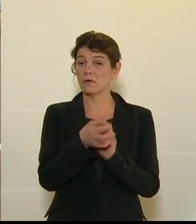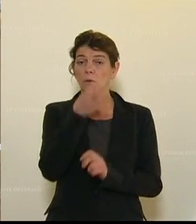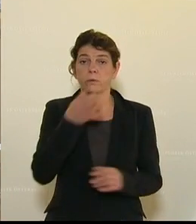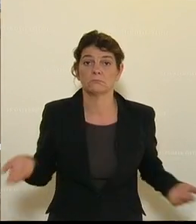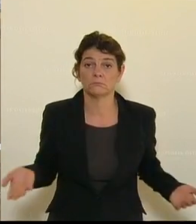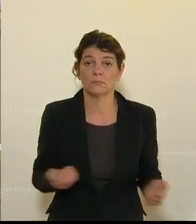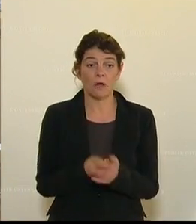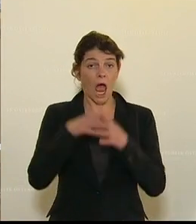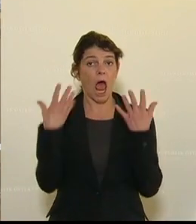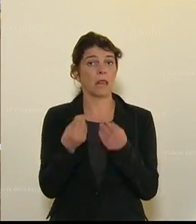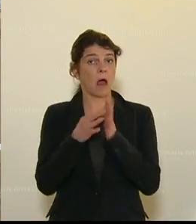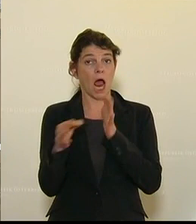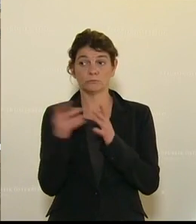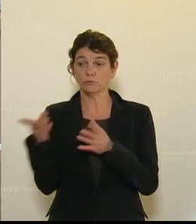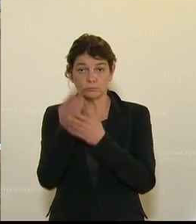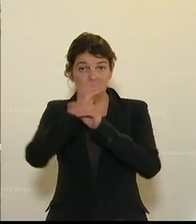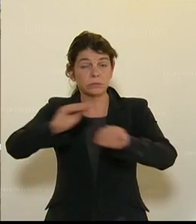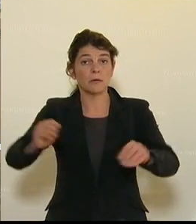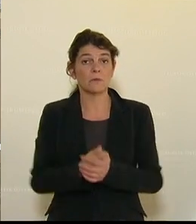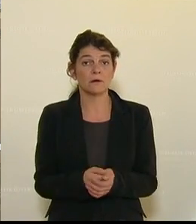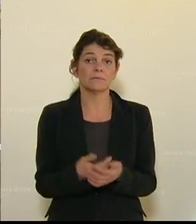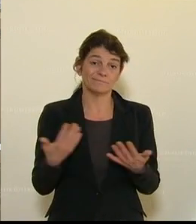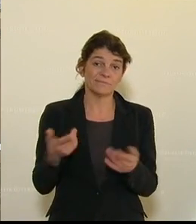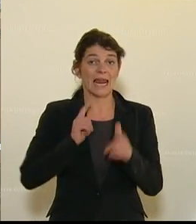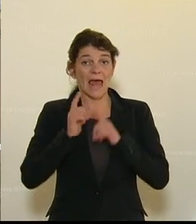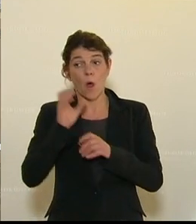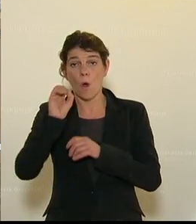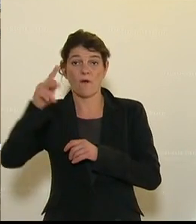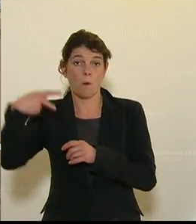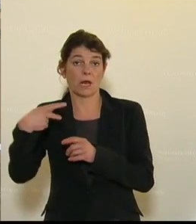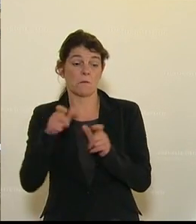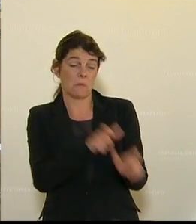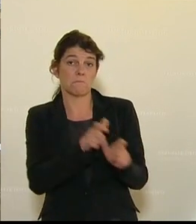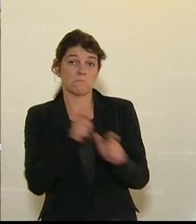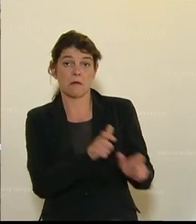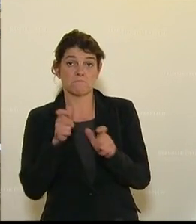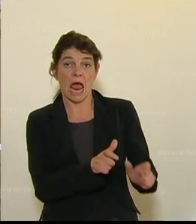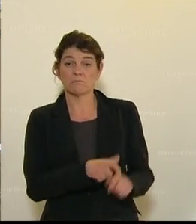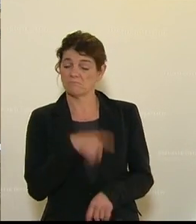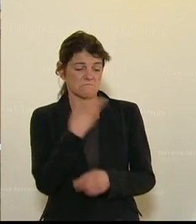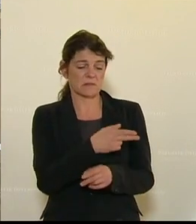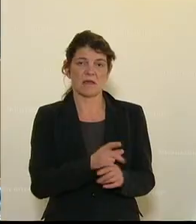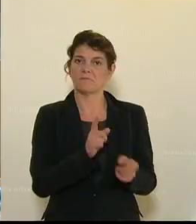weil alle Maßnahmen, die Sie ankündigen, blockiert und zementiert die ÖVP ein. Das ist das Hauptproblem.